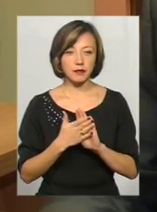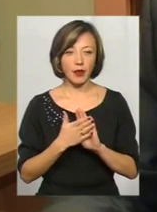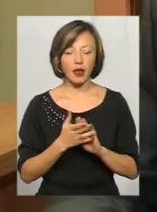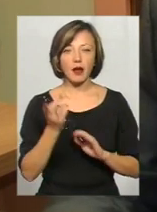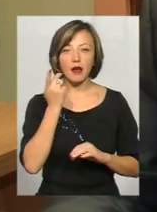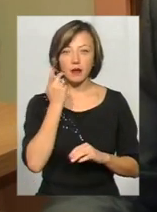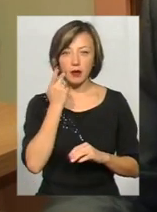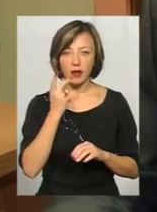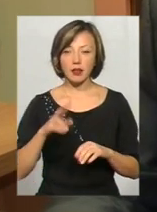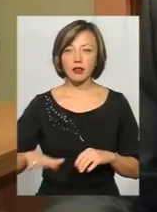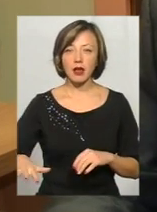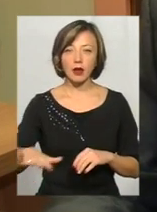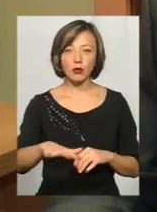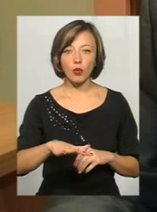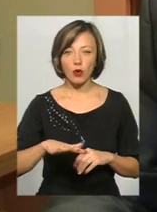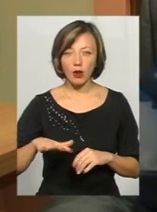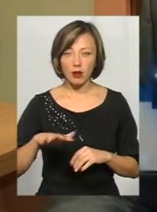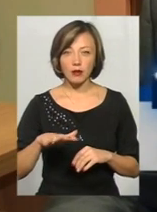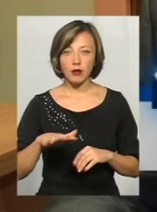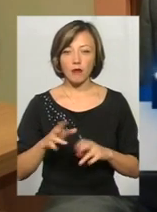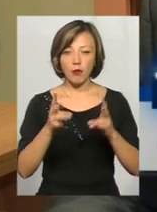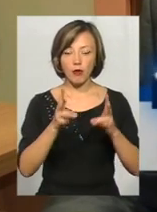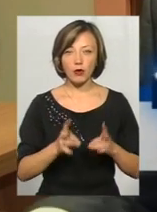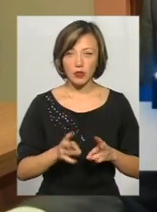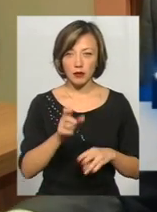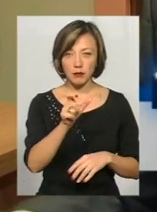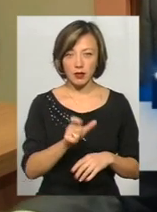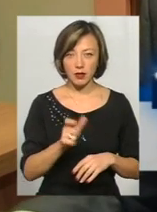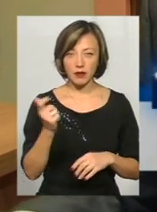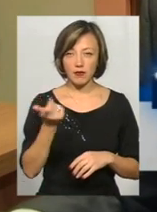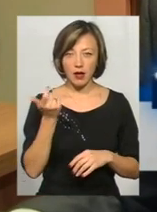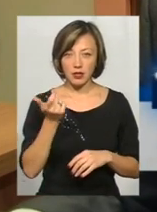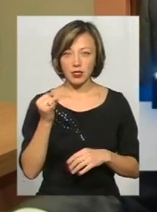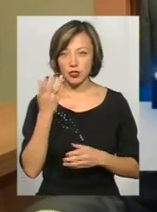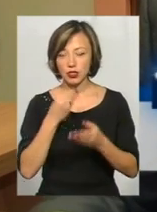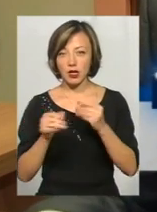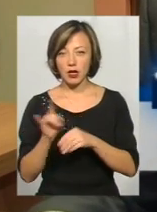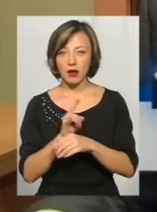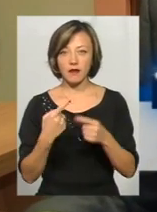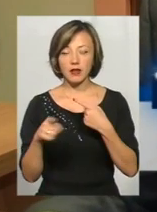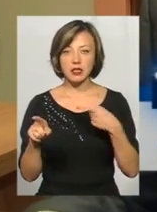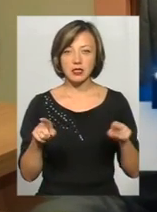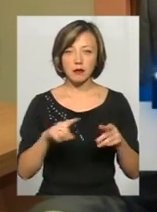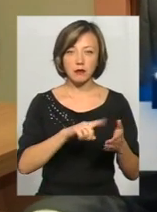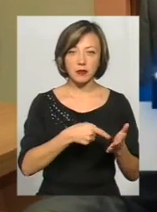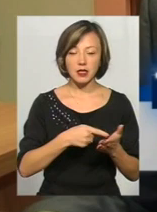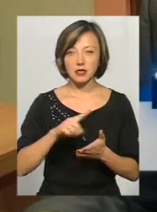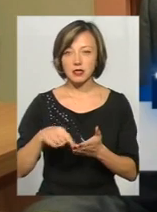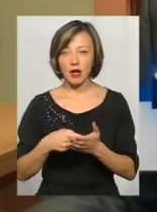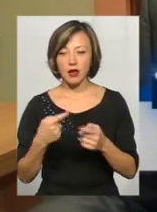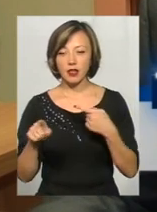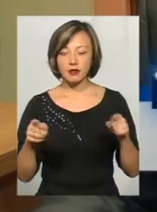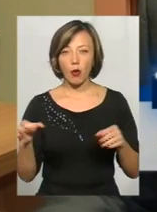територіально потерпілий власник коштів, і шахраїв, вони в різних містах або в різних